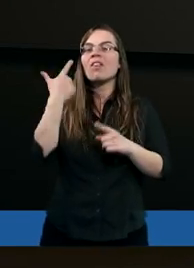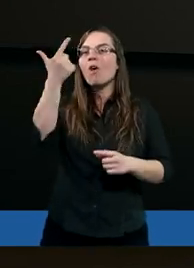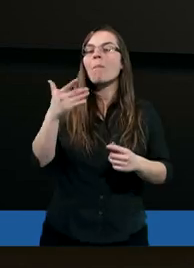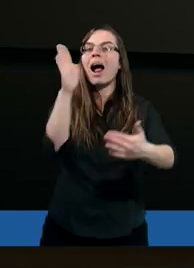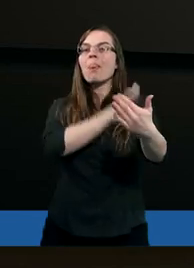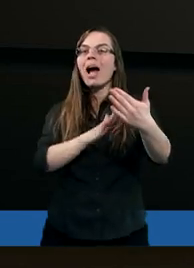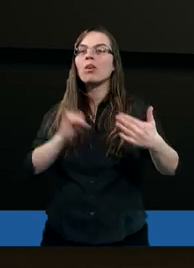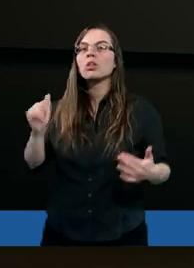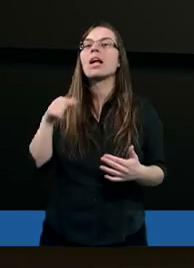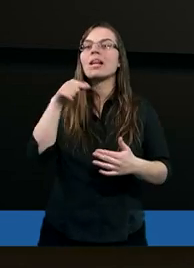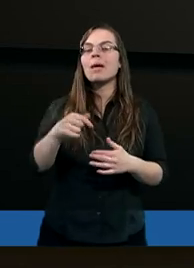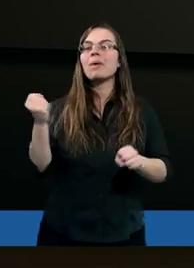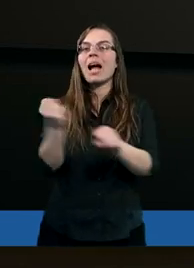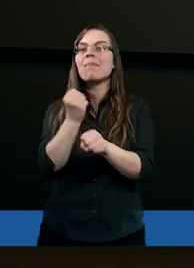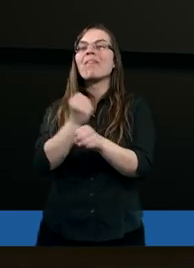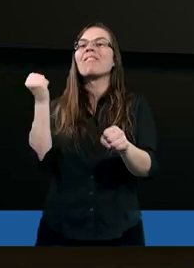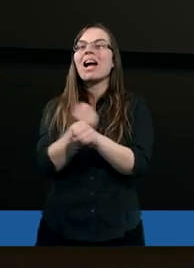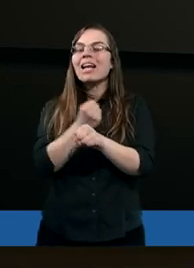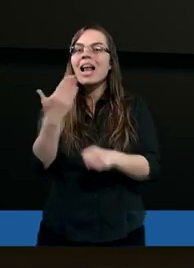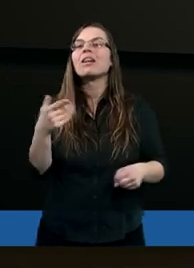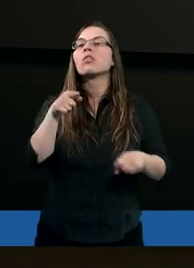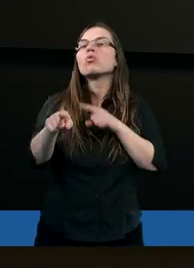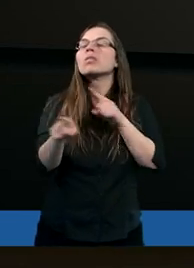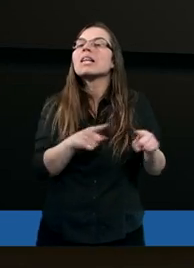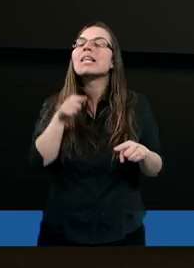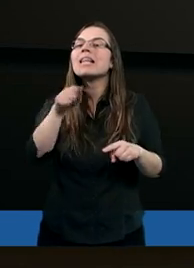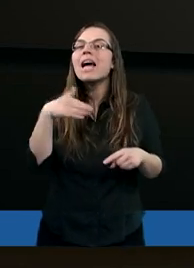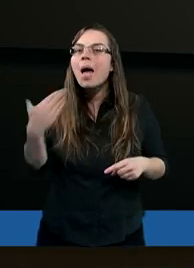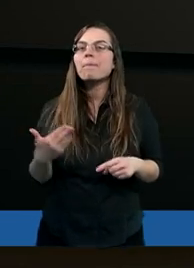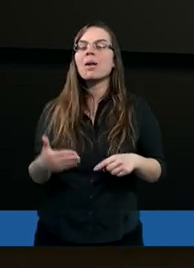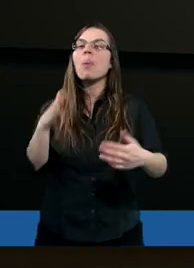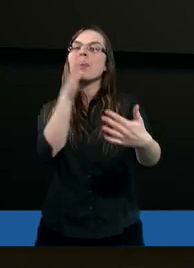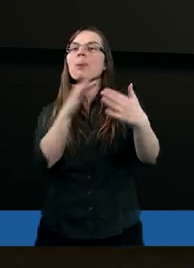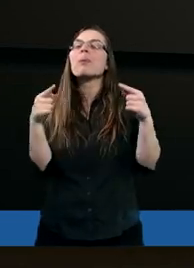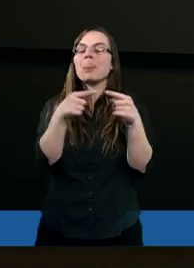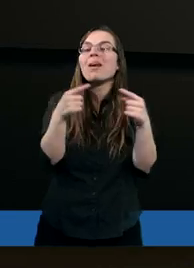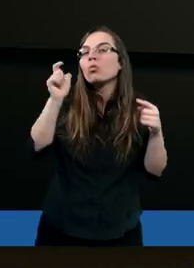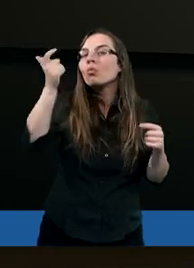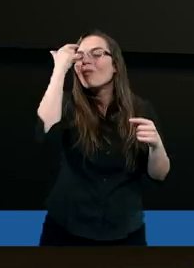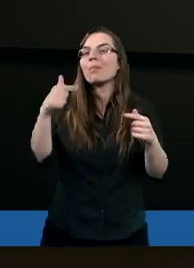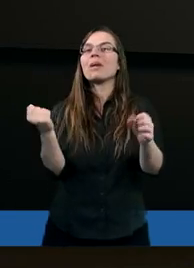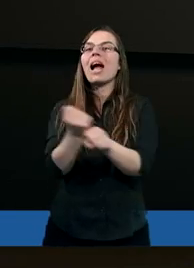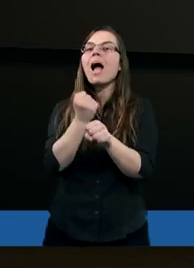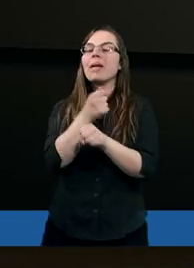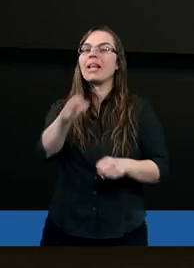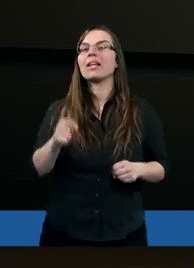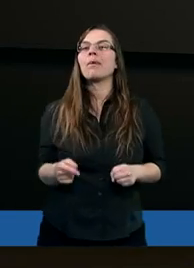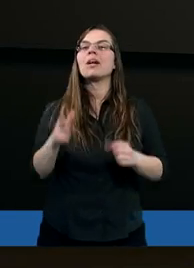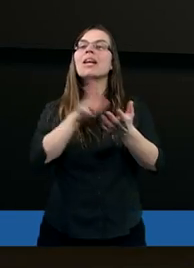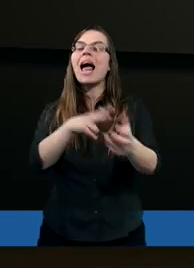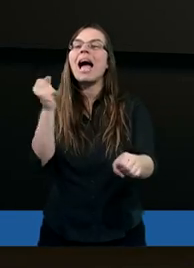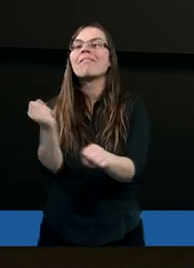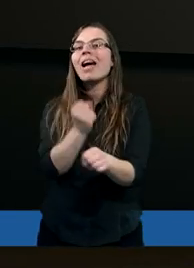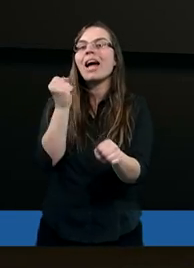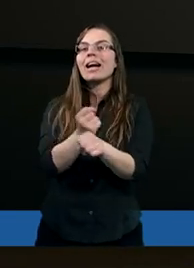narodami, z tym kamieniem węgielnym, czyli tym narożnym kamieniem, prawda? Na